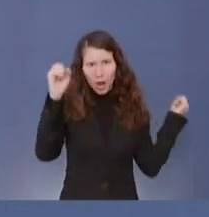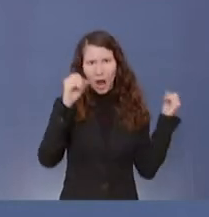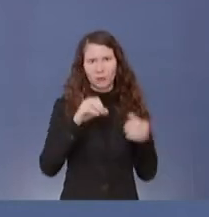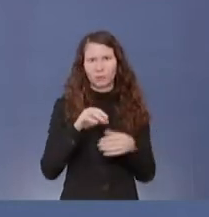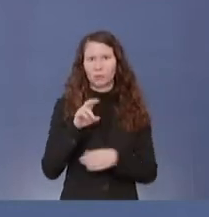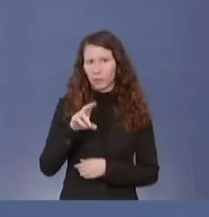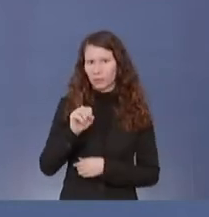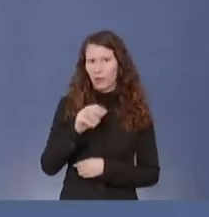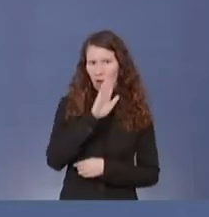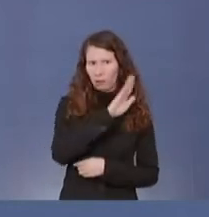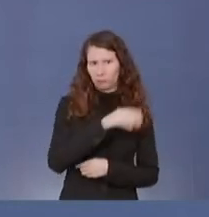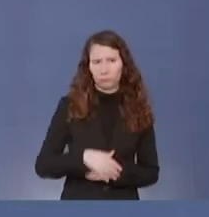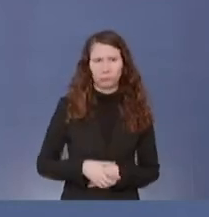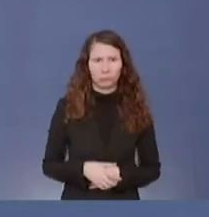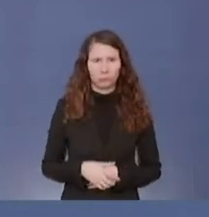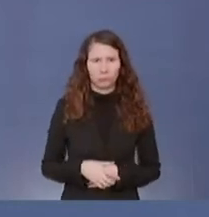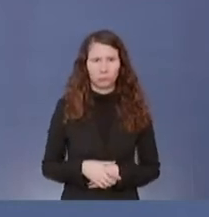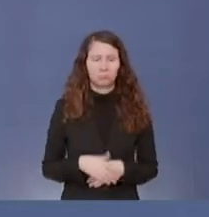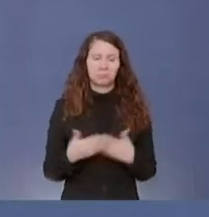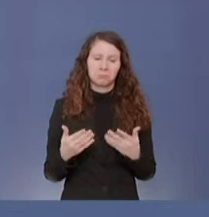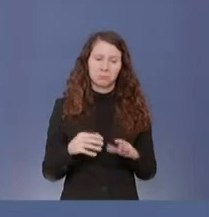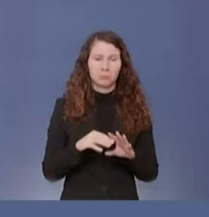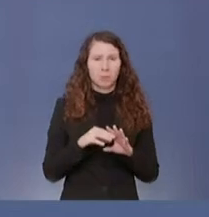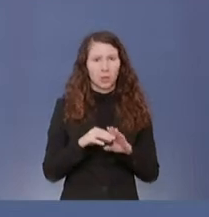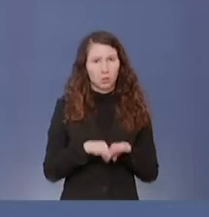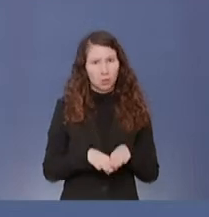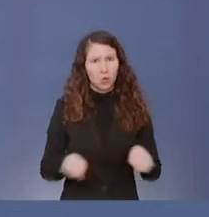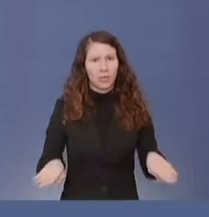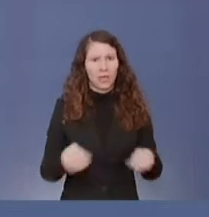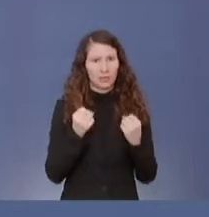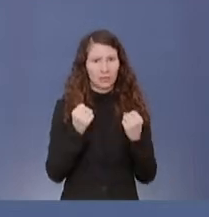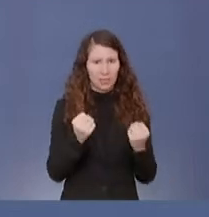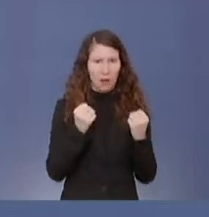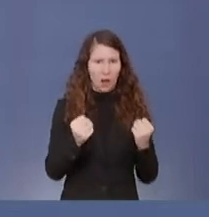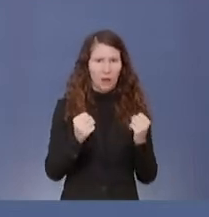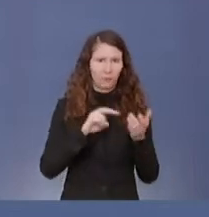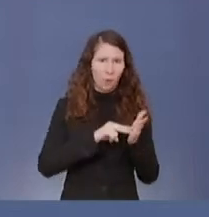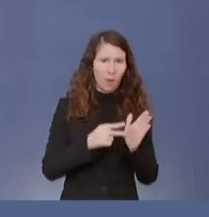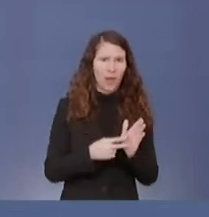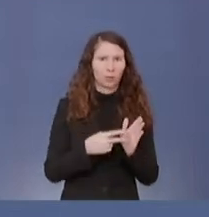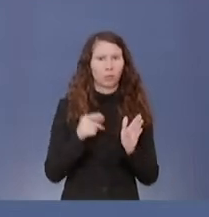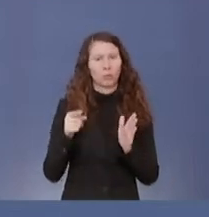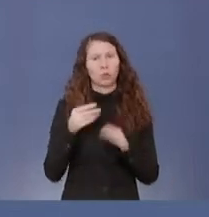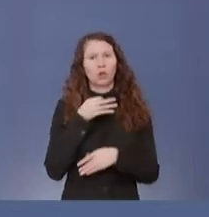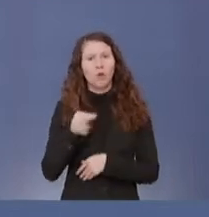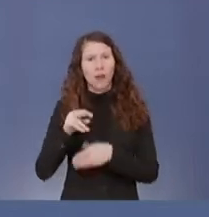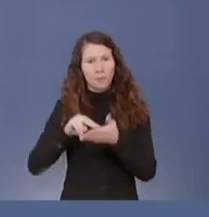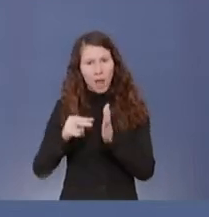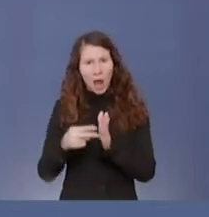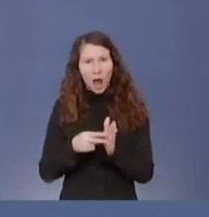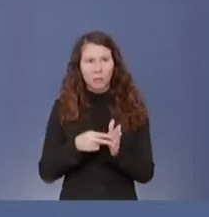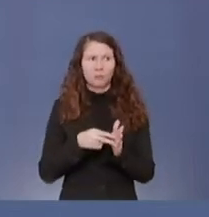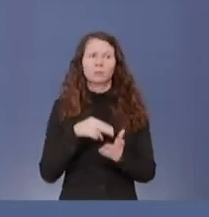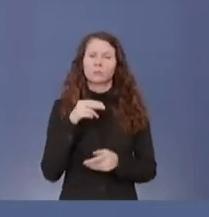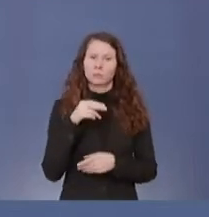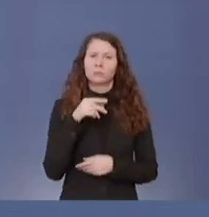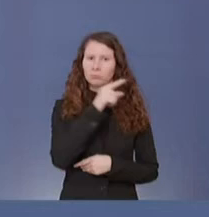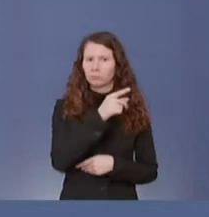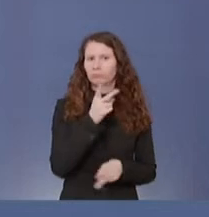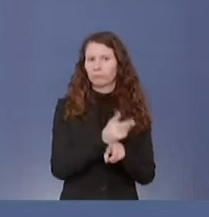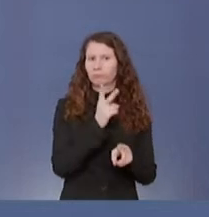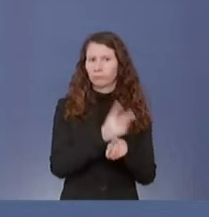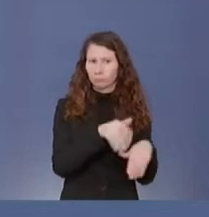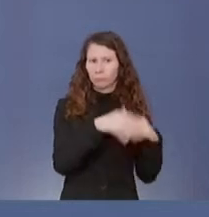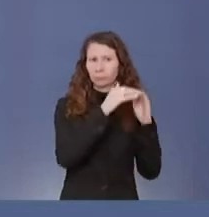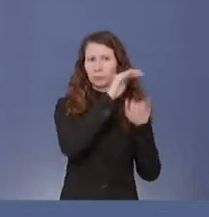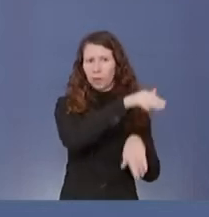Und die grundsätzlichen Sicherheitsmaßnahmen und Notfallpläne, die die Botschaften haben, sind natürlich in Kraft. Und die sind auch gut und